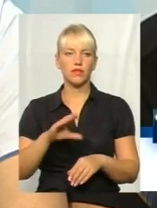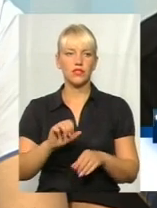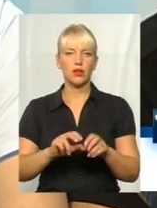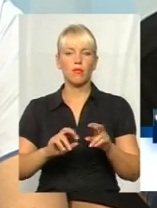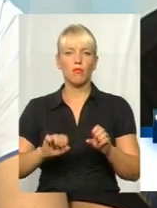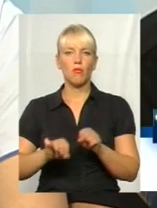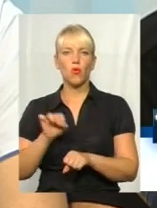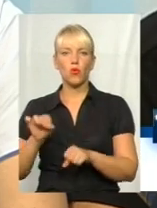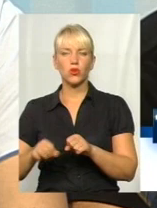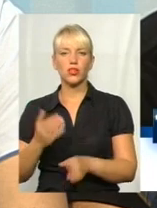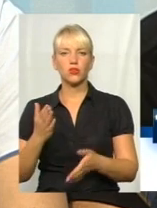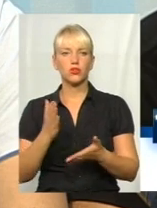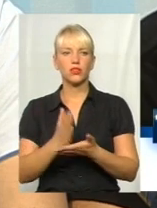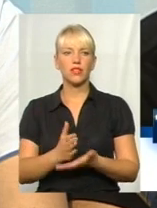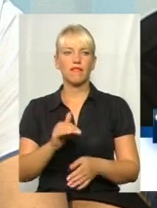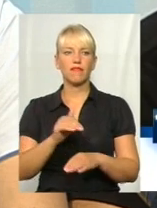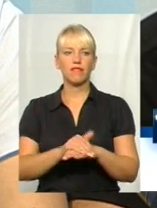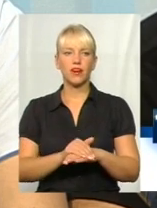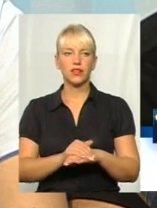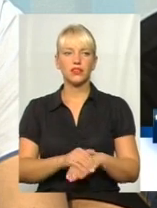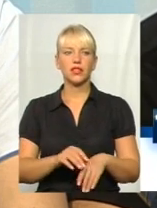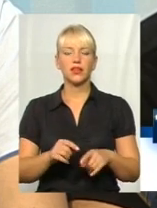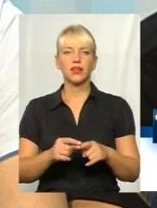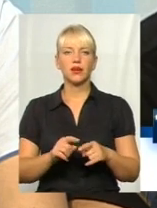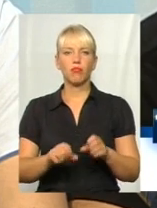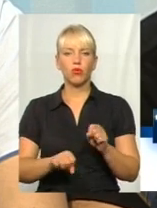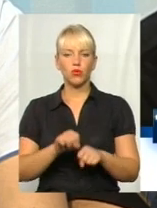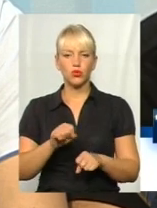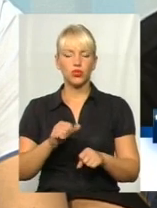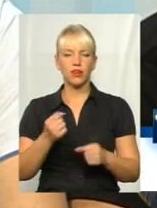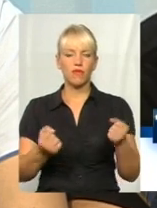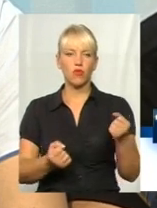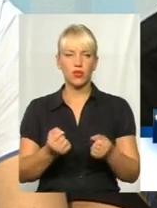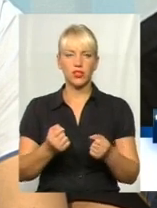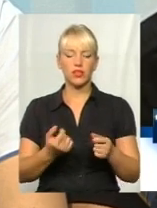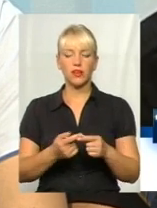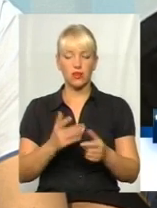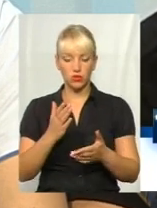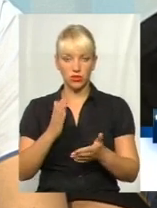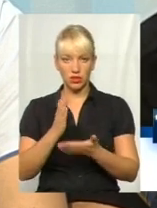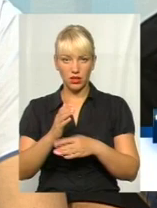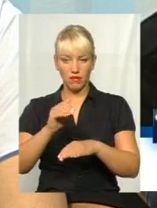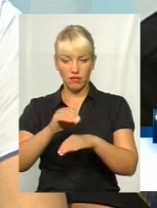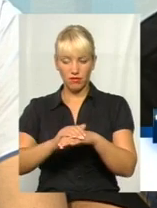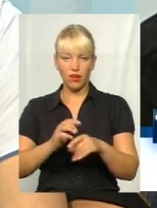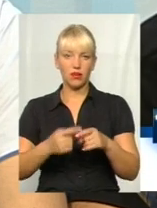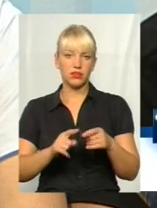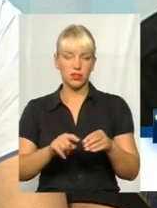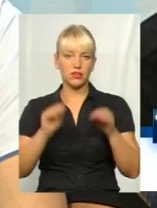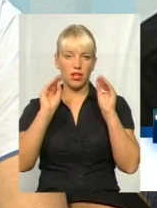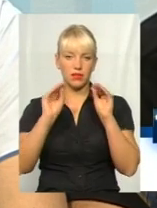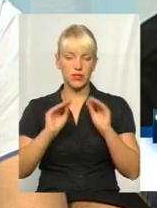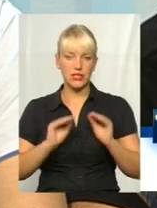є, скажімо, факт вчинення правопорушення безпосередньо водієм, він встановлений, на нього, відповідно, складаються адміністративні матеріали,